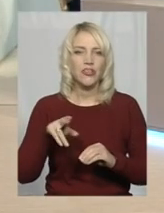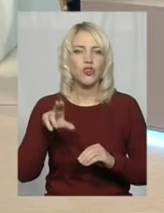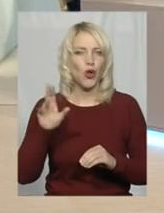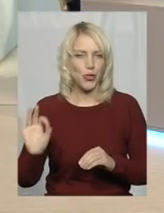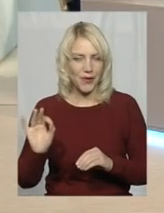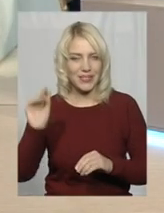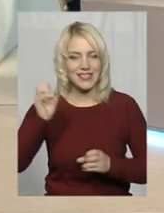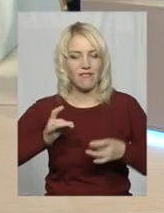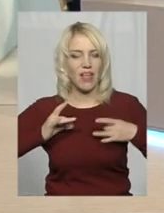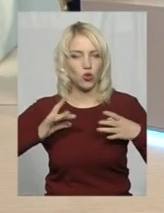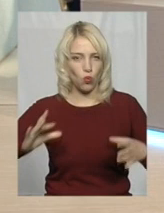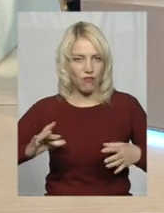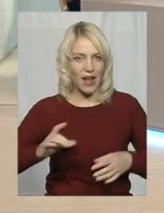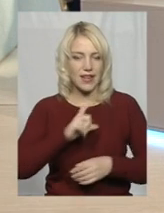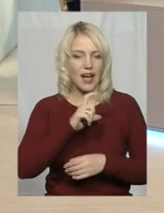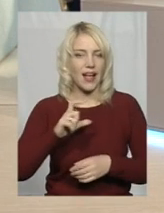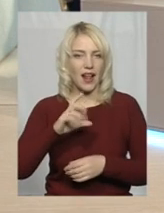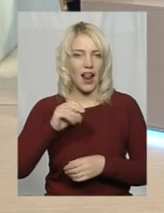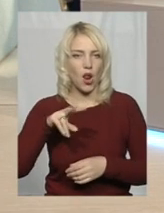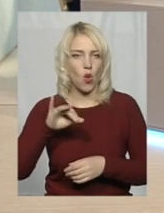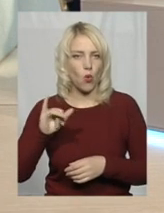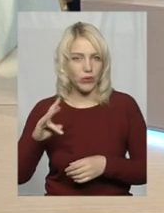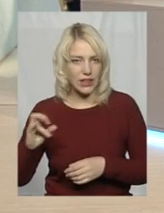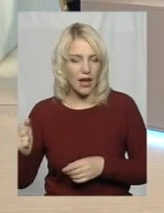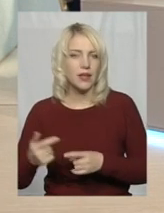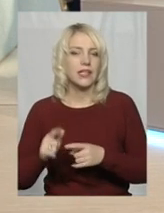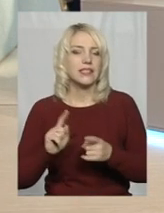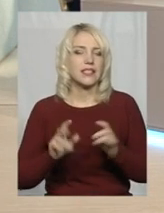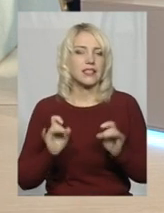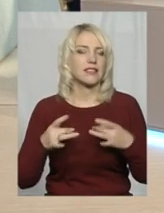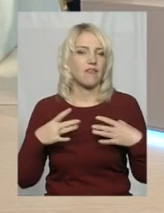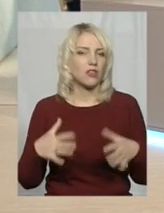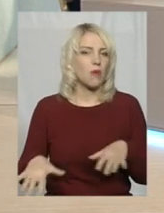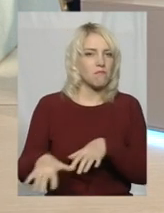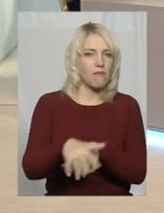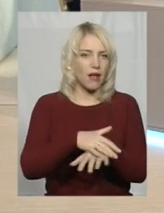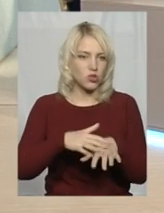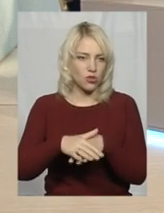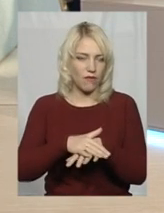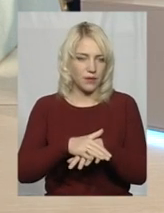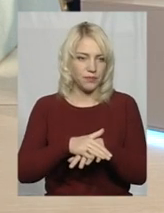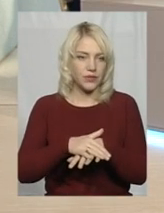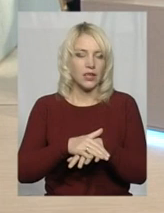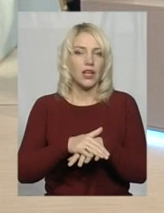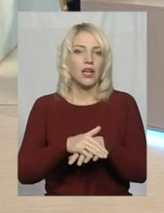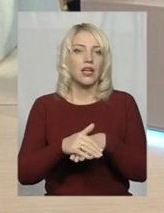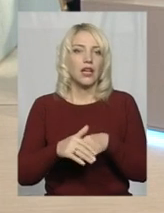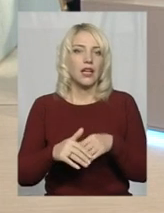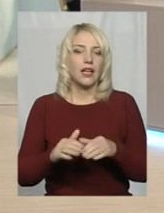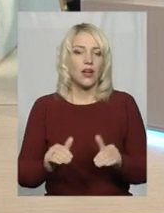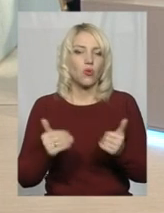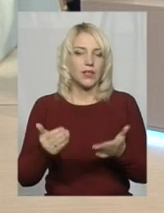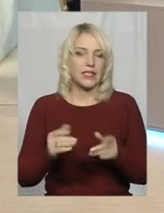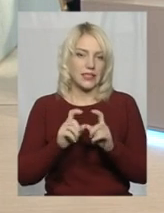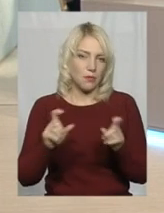святкування Хеллоуіна, як свята такого масового, абсолютно ні рекомендацій Департаменту